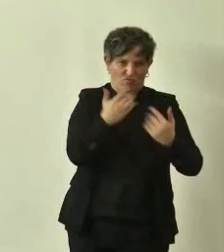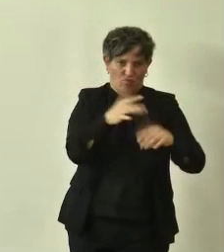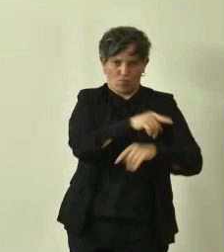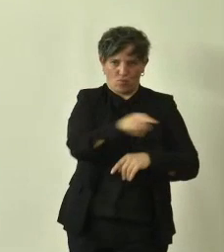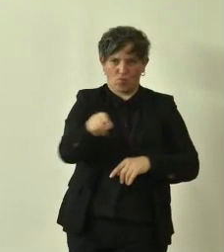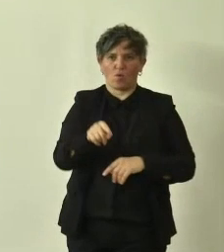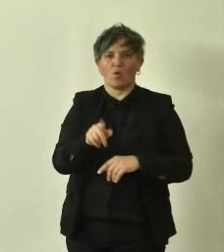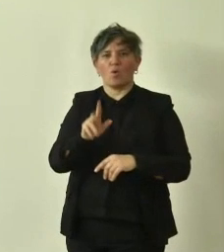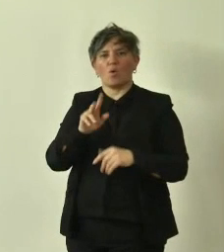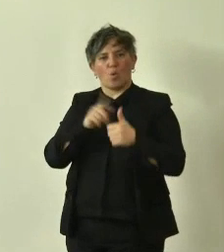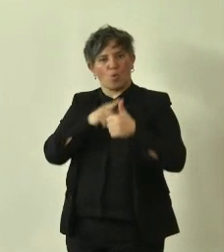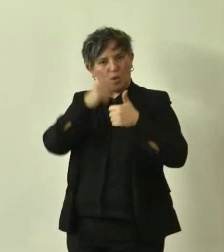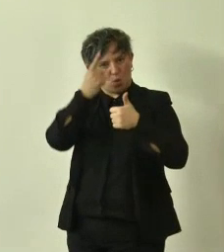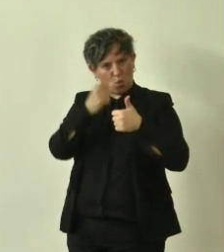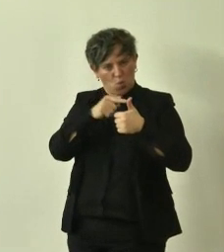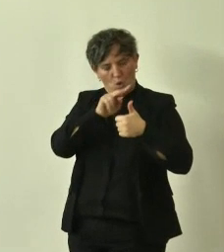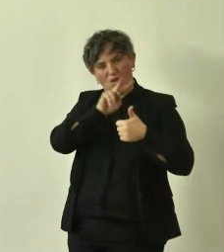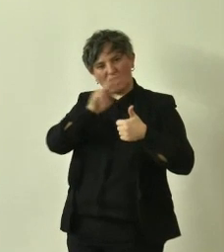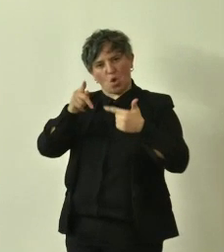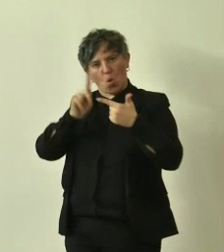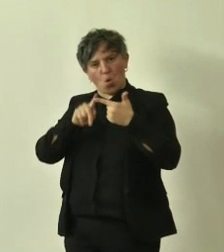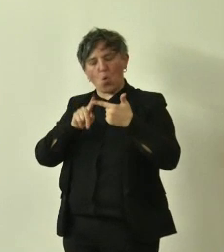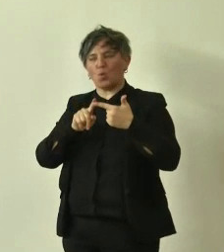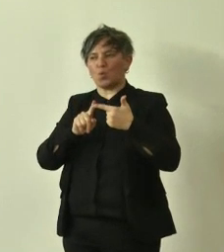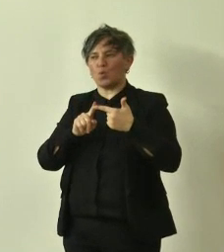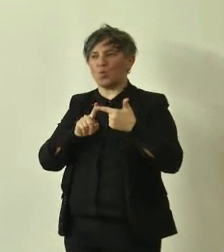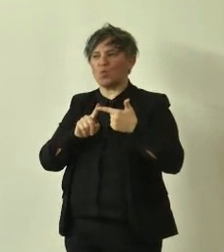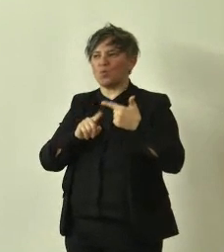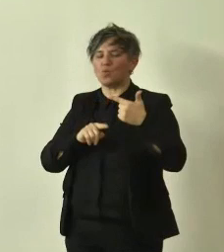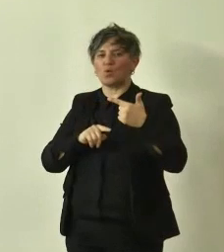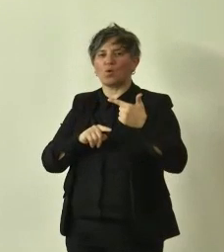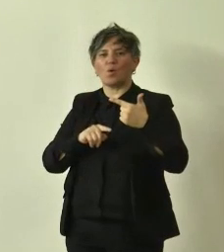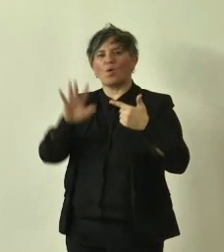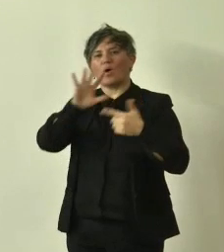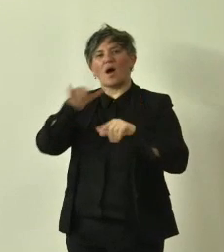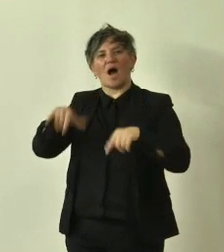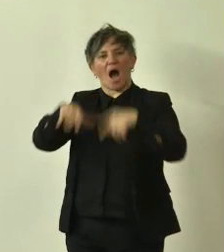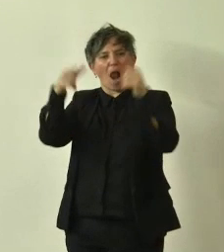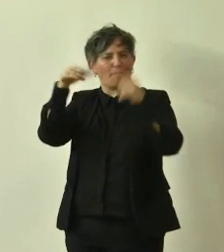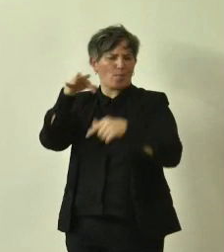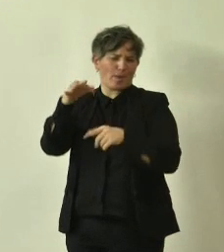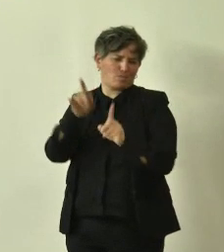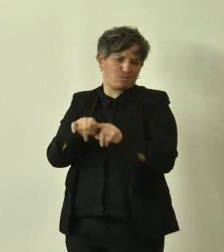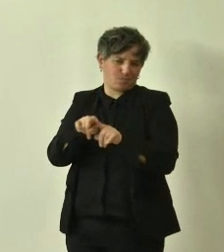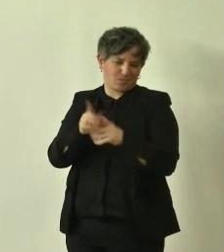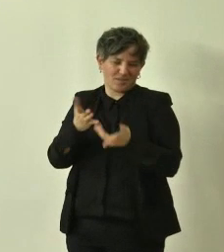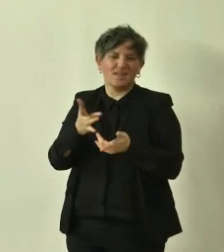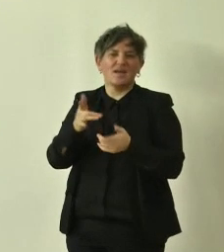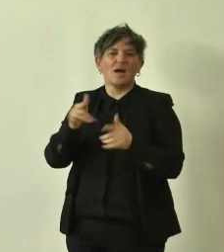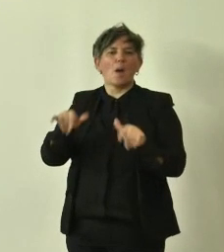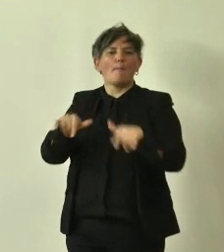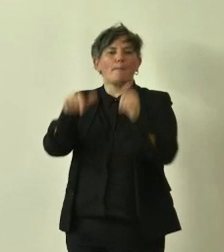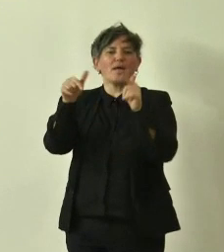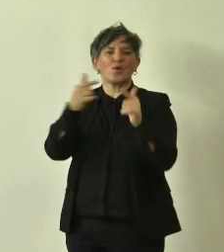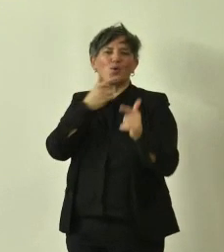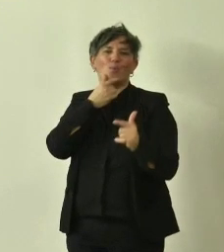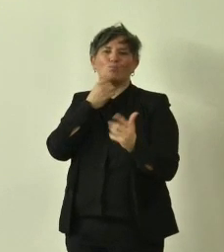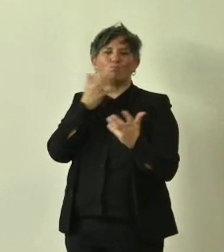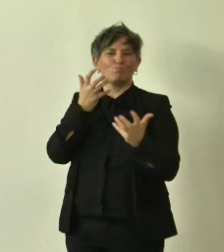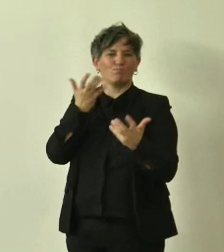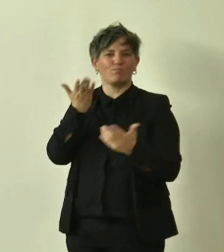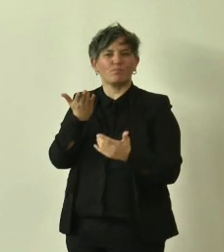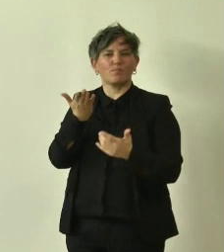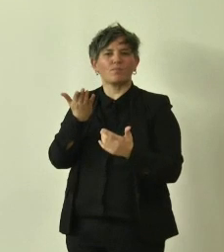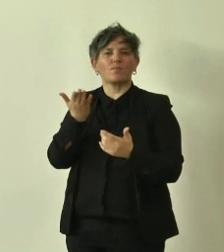riguarda allora si tratta di un pero ancora una volta un pero ornamentale che si trovava ai piedi